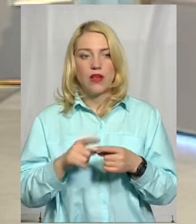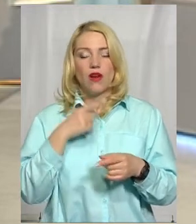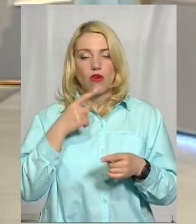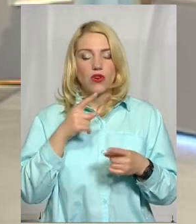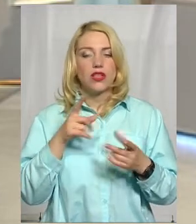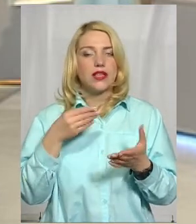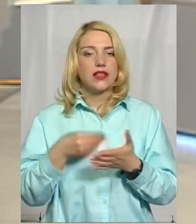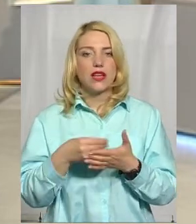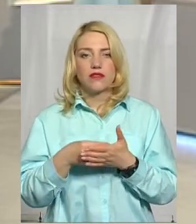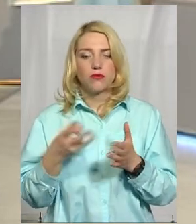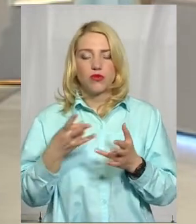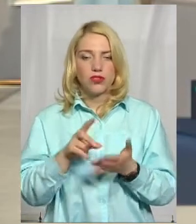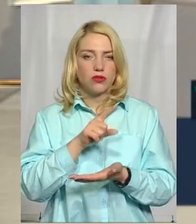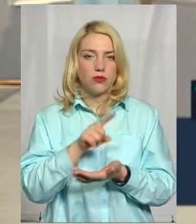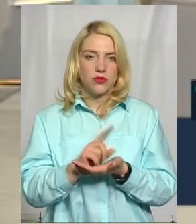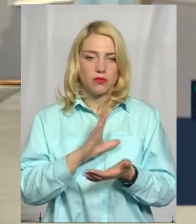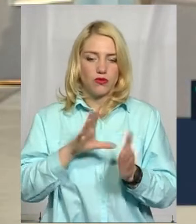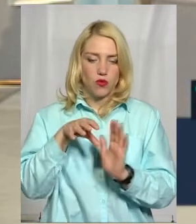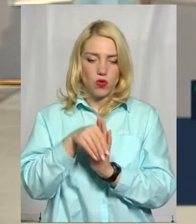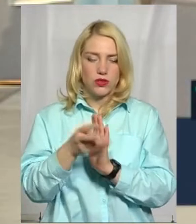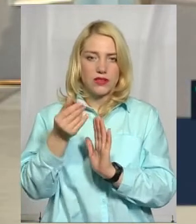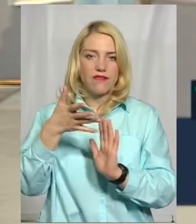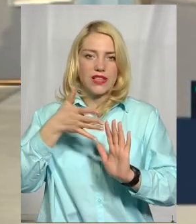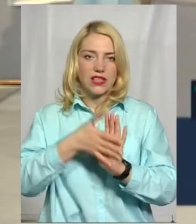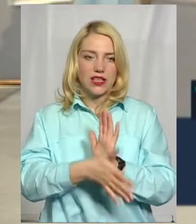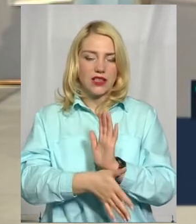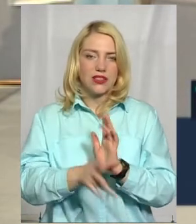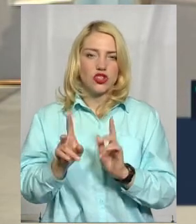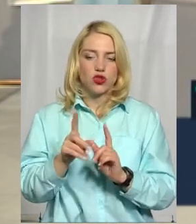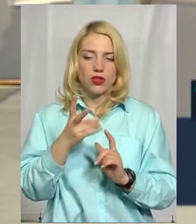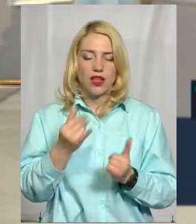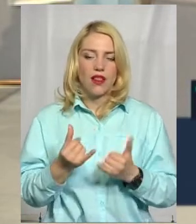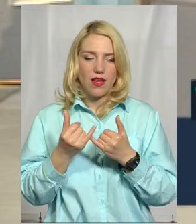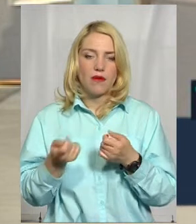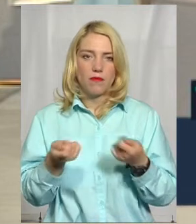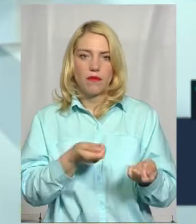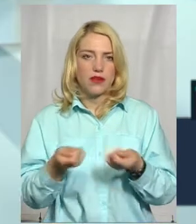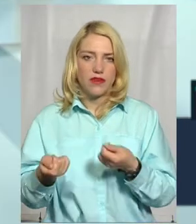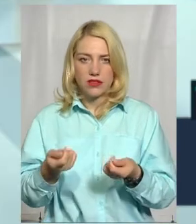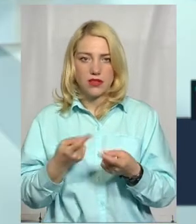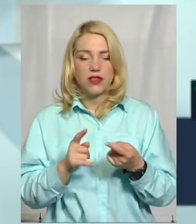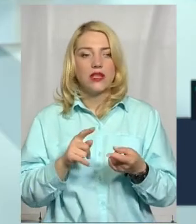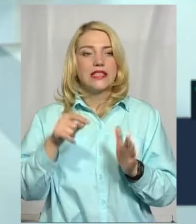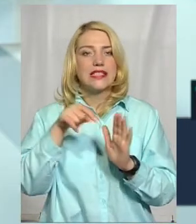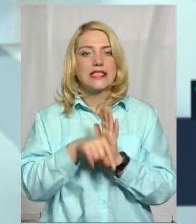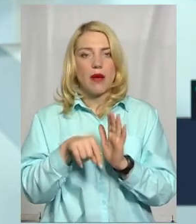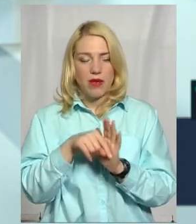проїзд повинен покривати обов'язкові витрати ті, про які говорить закон про пасажирське перевезення. І саме